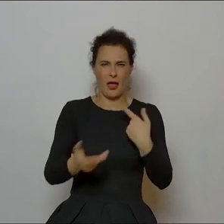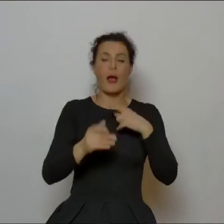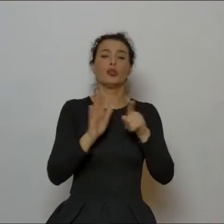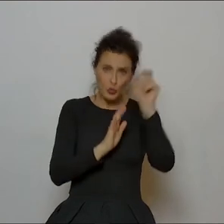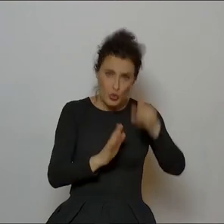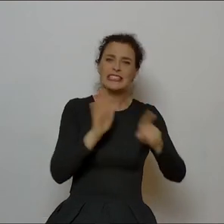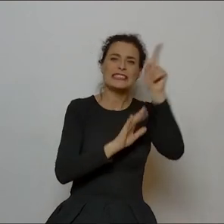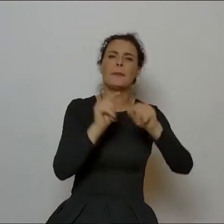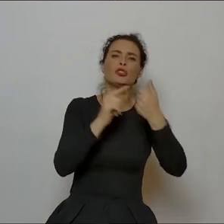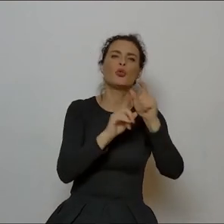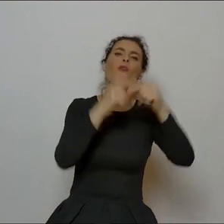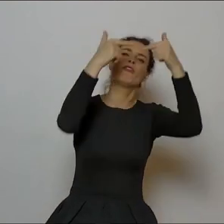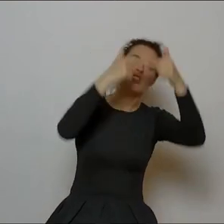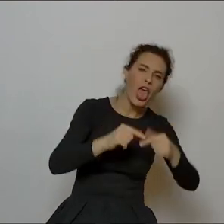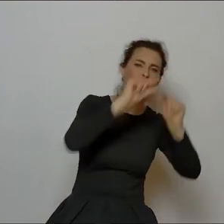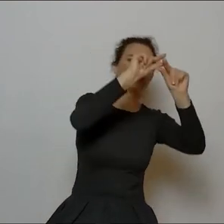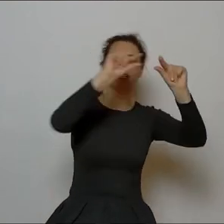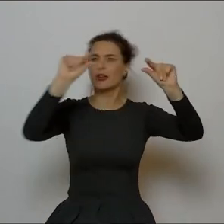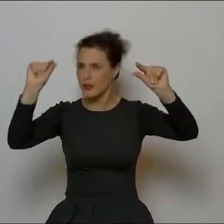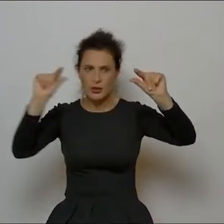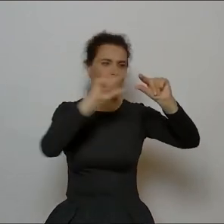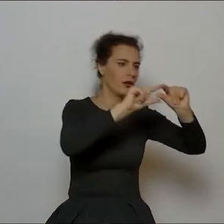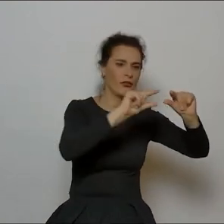które są symetryczne, w których fraza jest